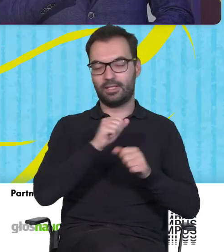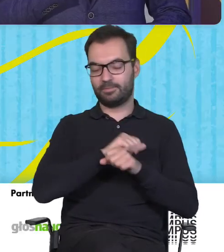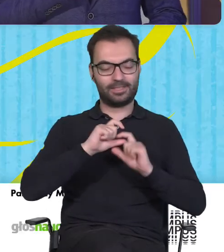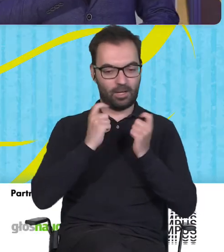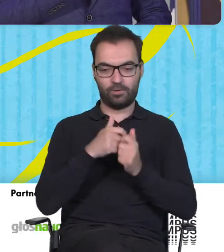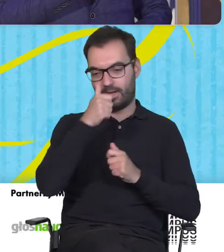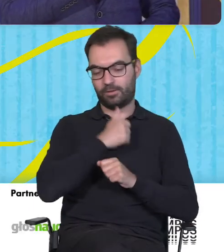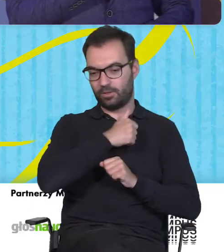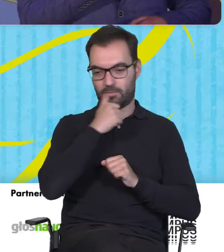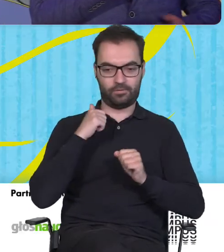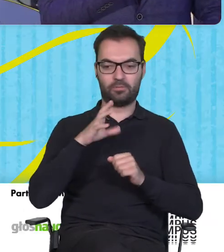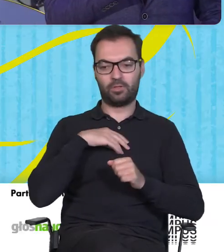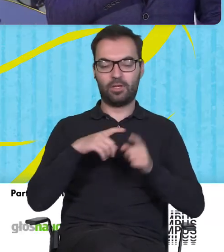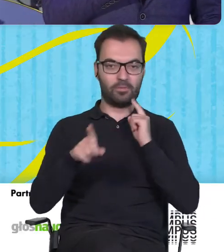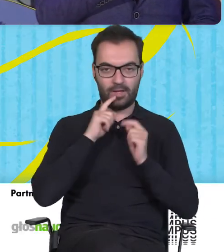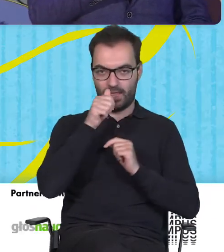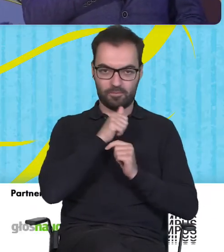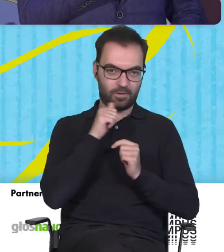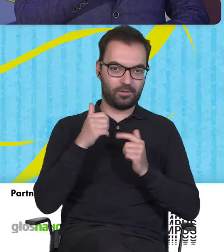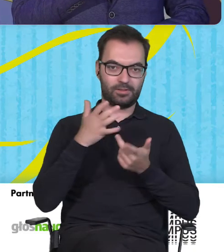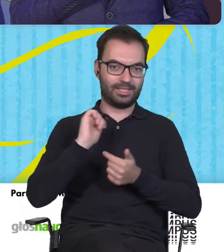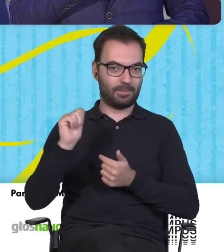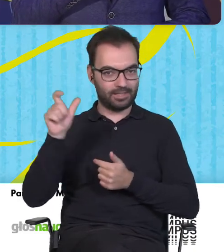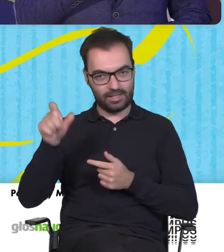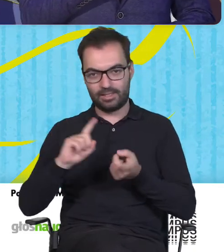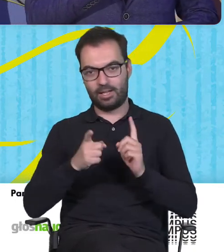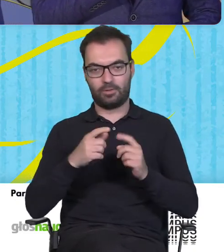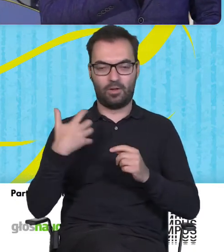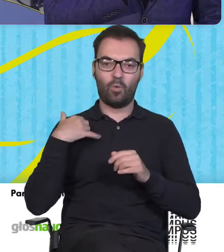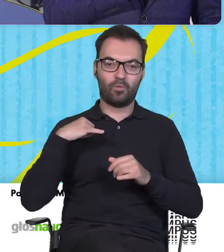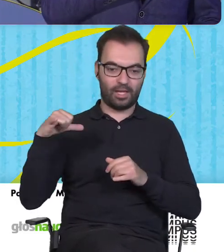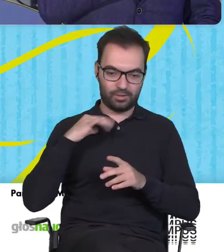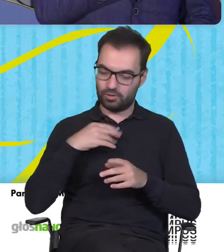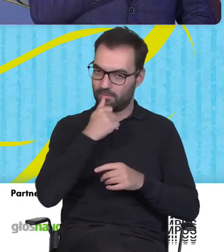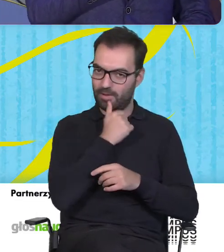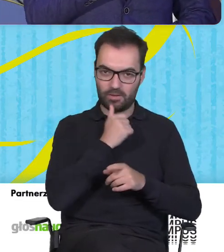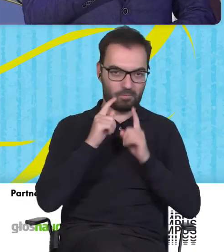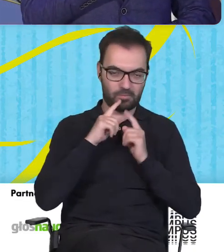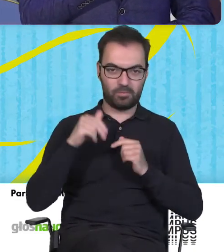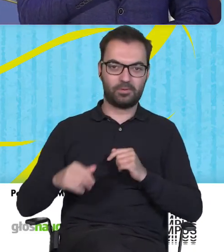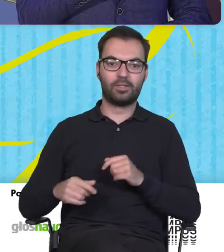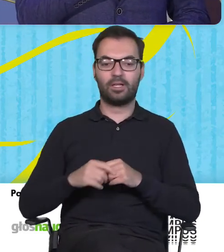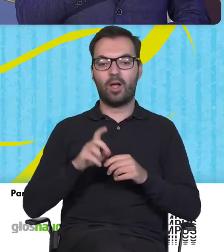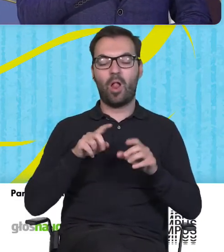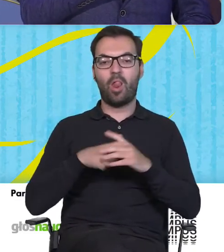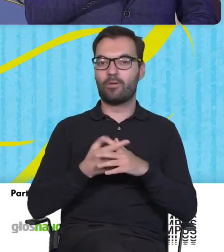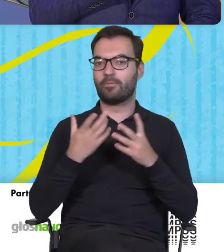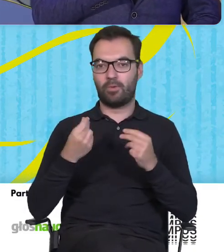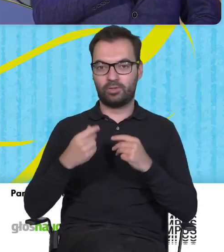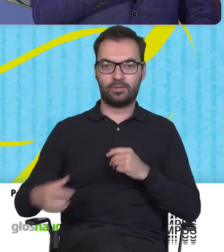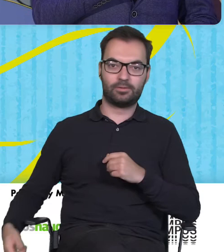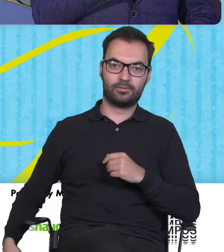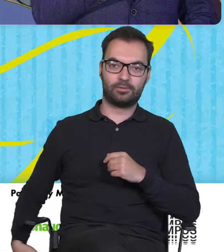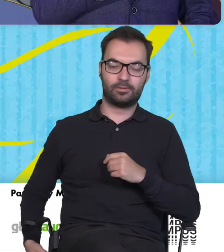anonimowi. Anonimowo możemy sobie porozmawiać ze specjalistą bądź właśnie z rówieśnikiem. I opcja logowania jest po to, żeby